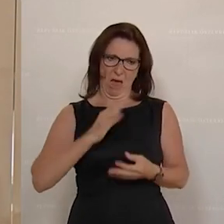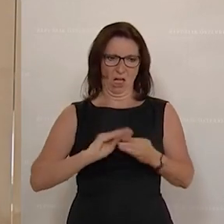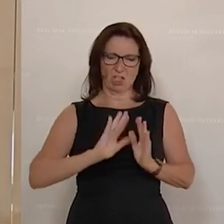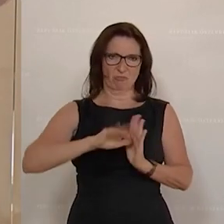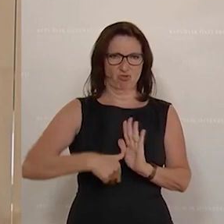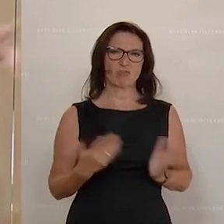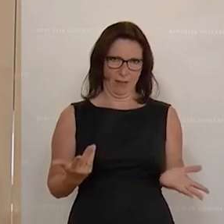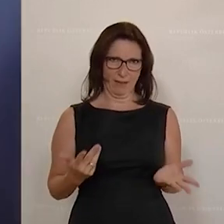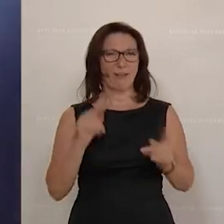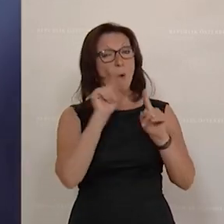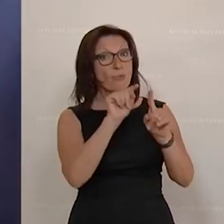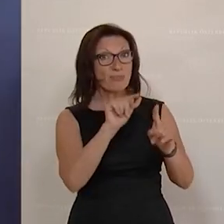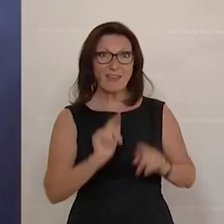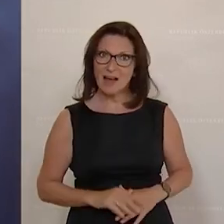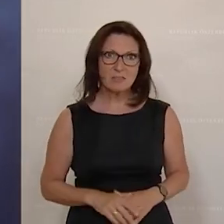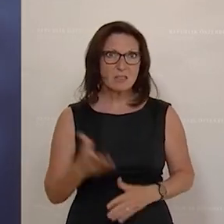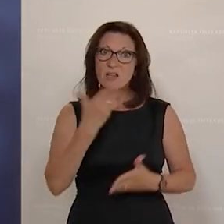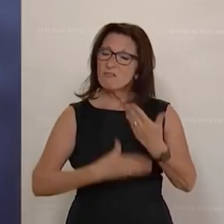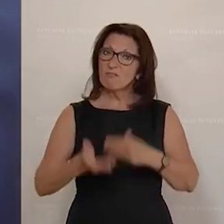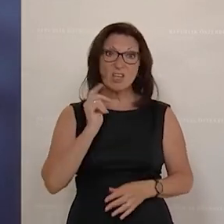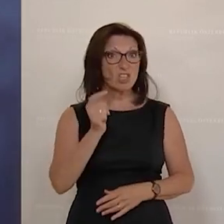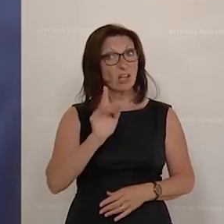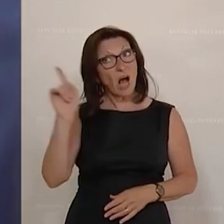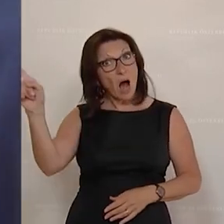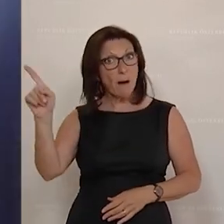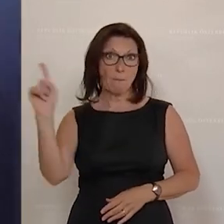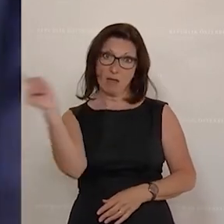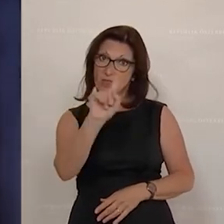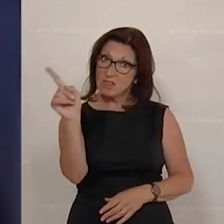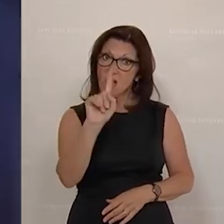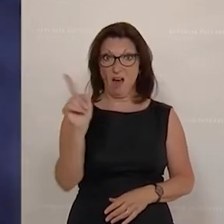diesen Job, Herr Minister, dürfen Sie der Wirtschaftskammer nicht übernehmen.